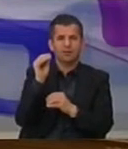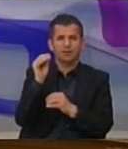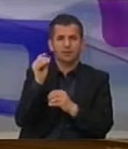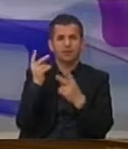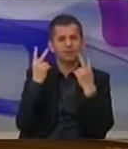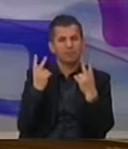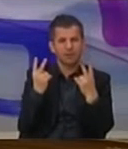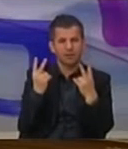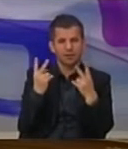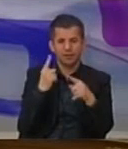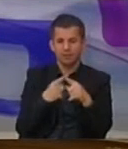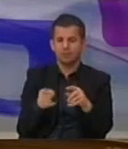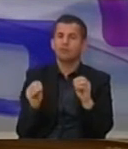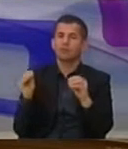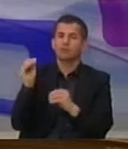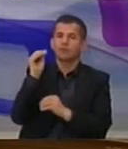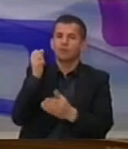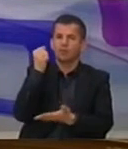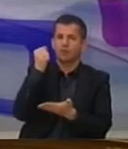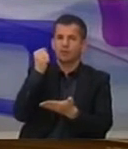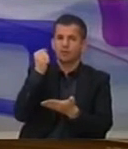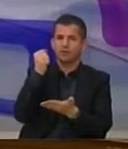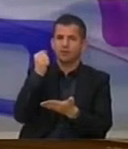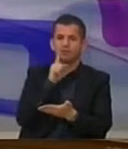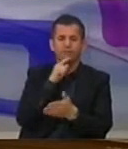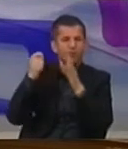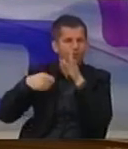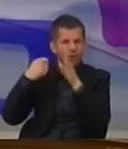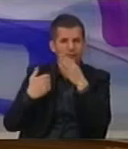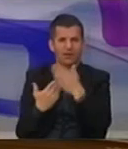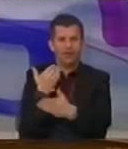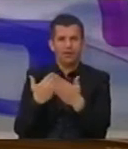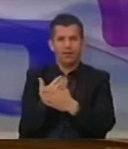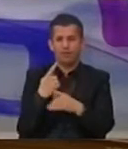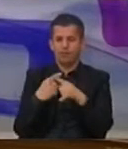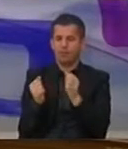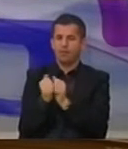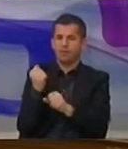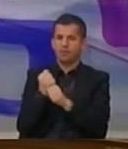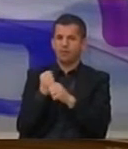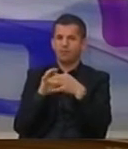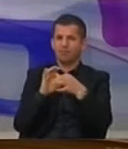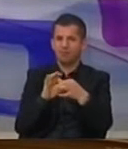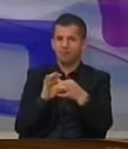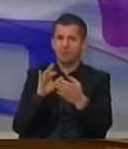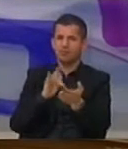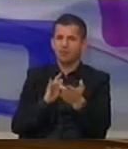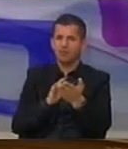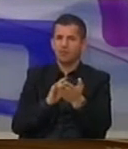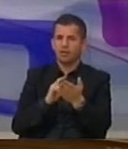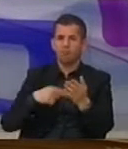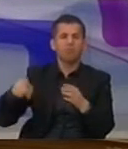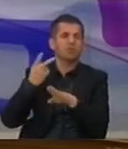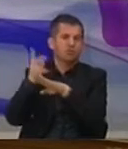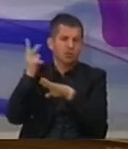veçantë, duke rritur sistematikisht bugjetin për prodhimin e filmave dhe për lidhin e bashkëmunimit me qendra si motra dë vendetve të